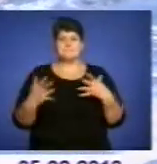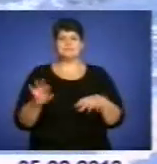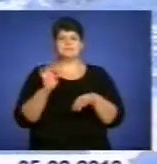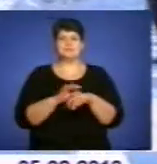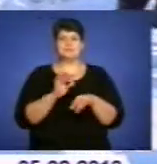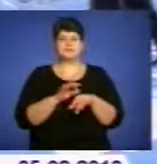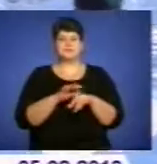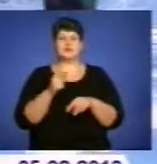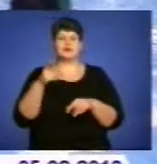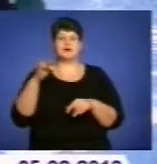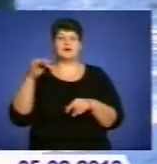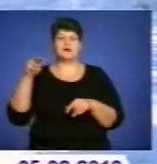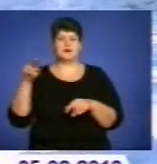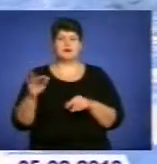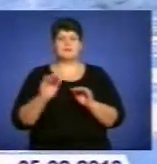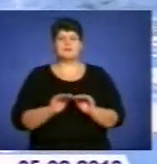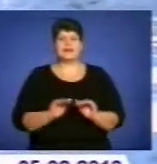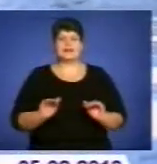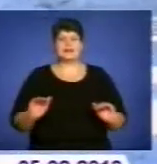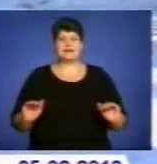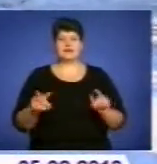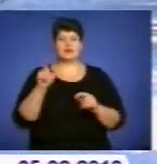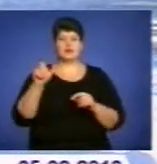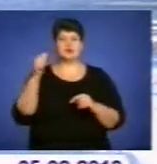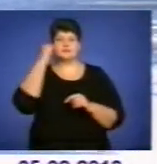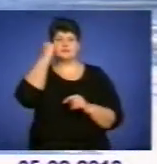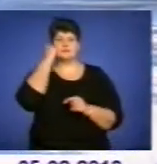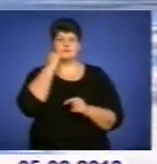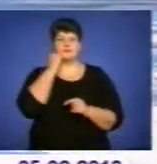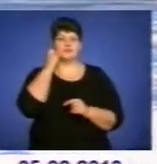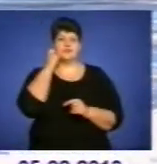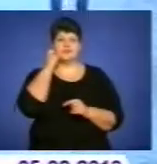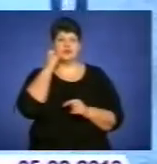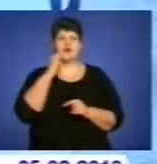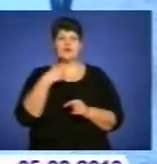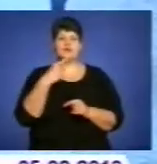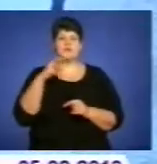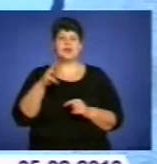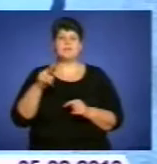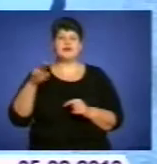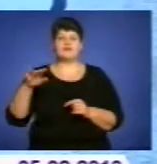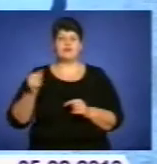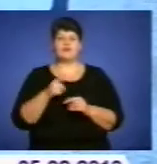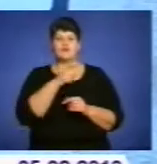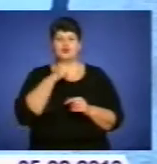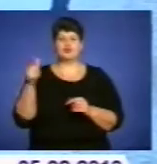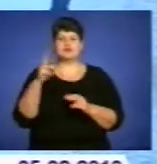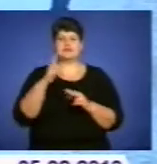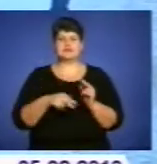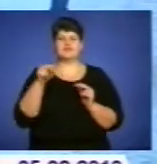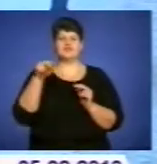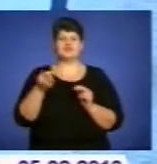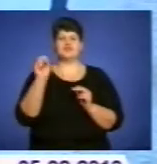інфекції та ускладень під неї є малі діти та люди похилого віку. Як зауважує Марія Павєлєва, впродовж кінця 2012-го,